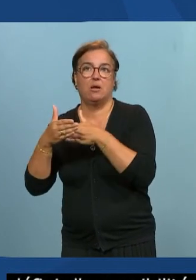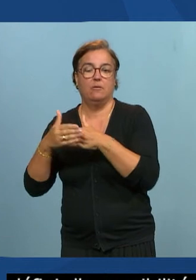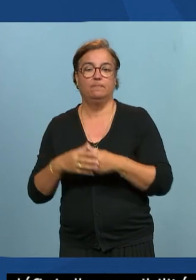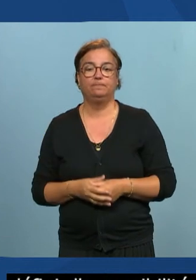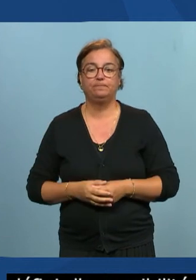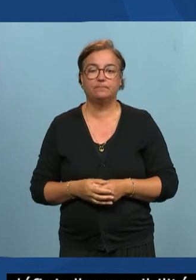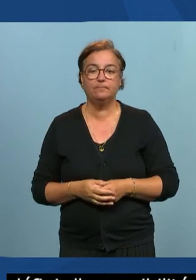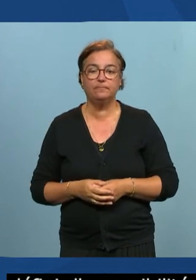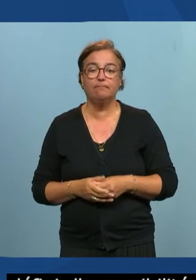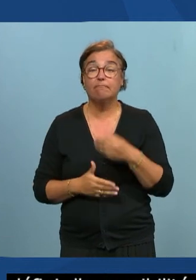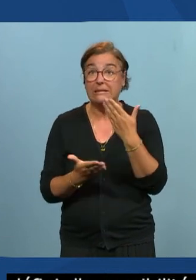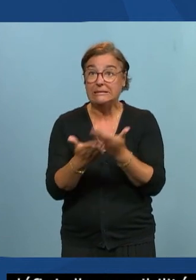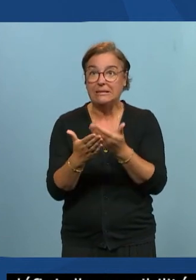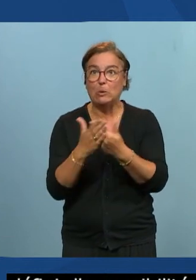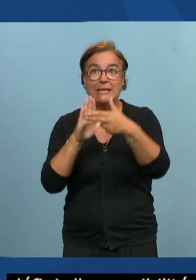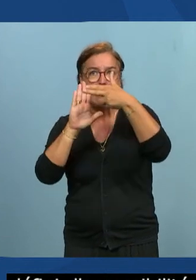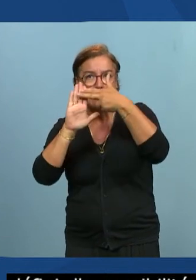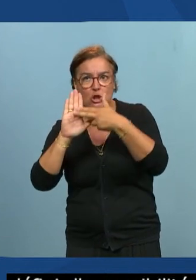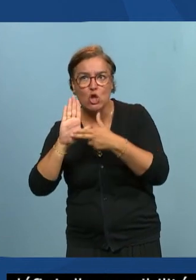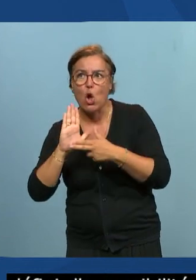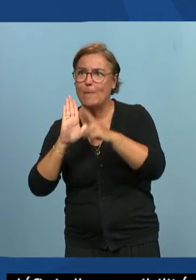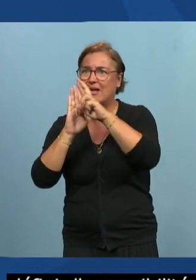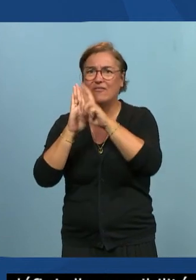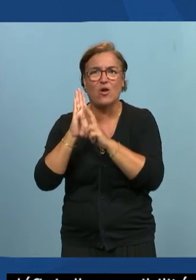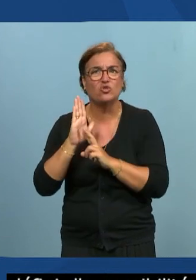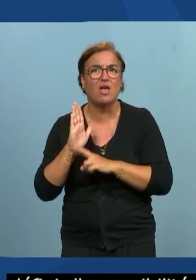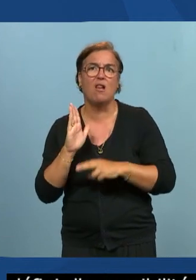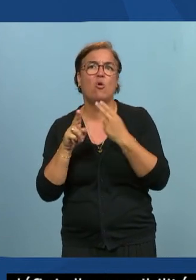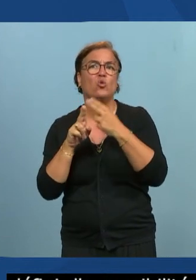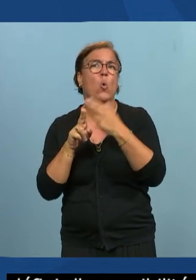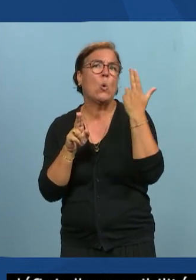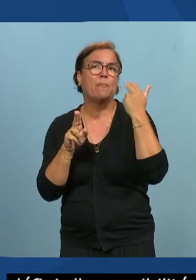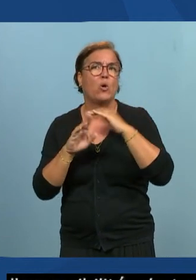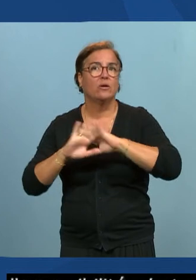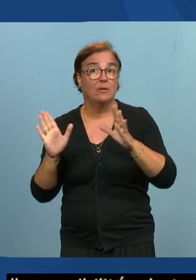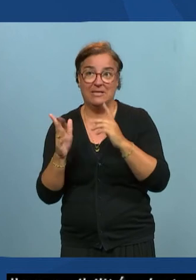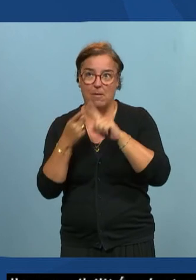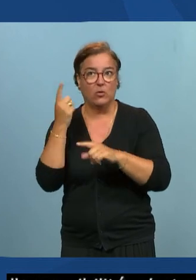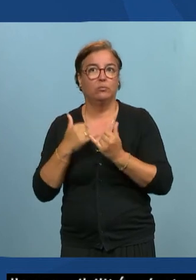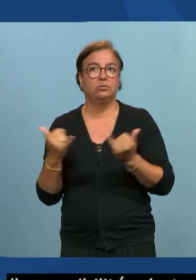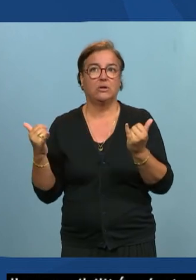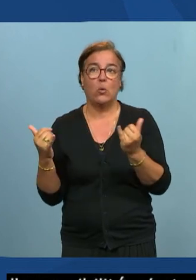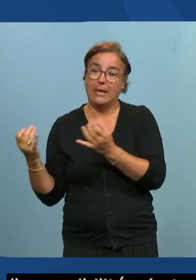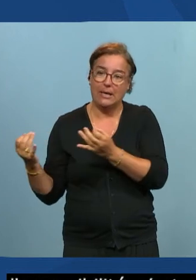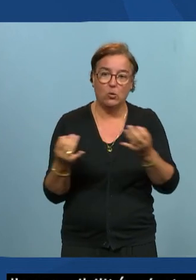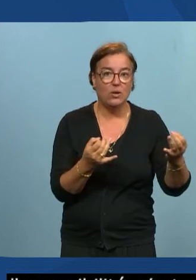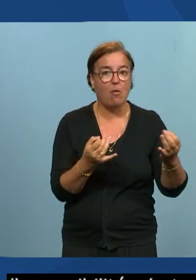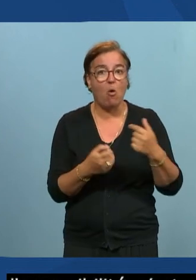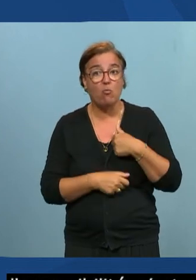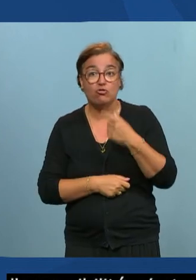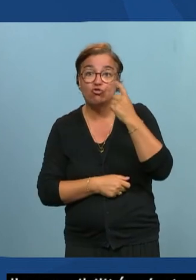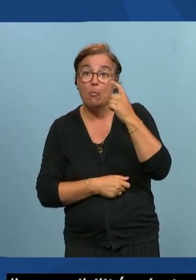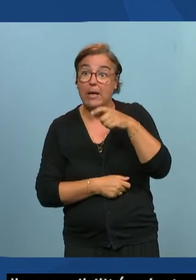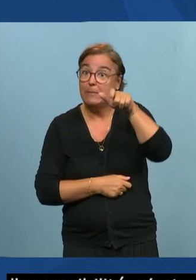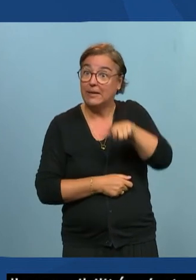les normes les spécifications les référentiels on appelle ça comme on veut sont importants et ça m'arrive assez régulièrement de voir des acteurs de